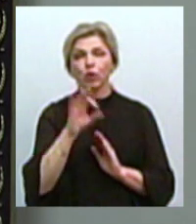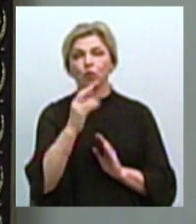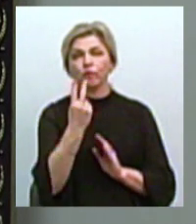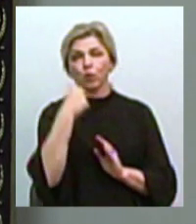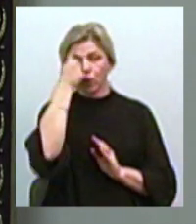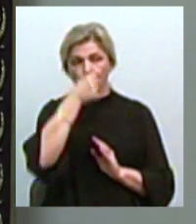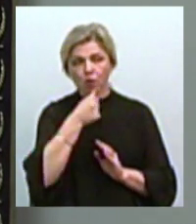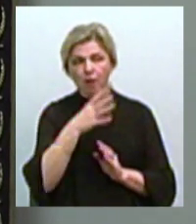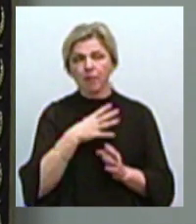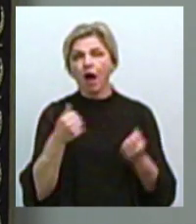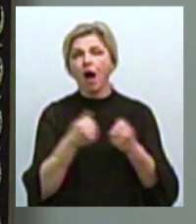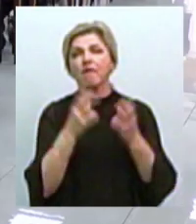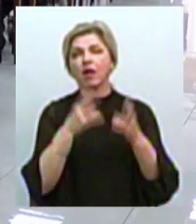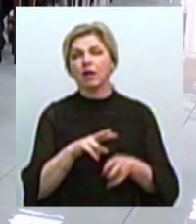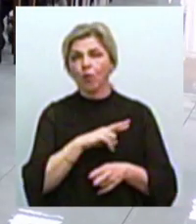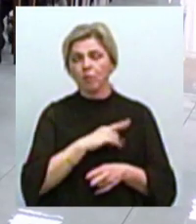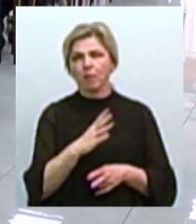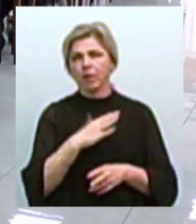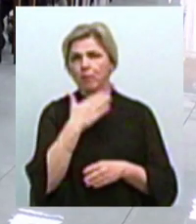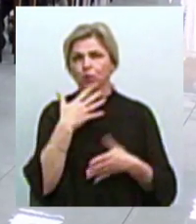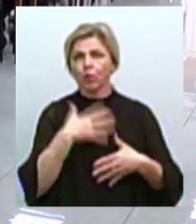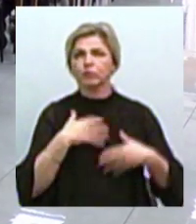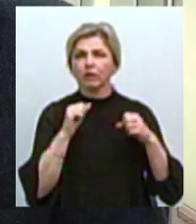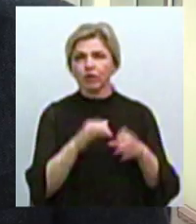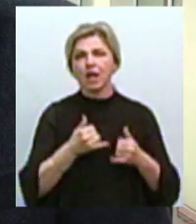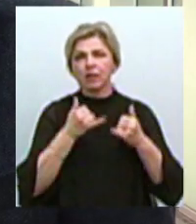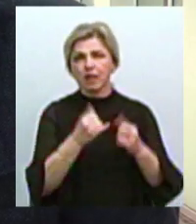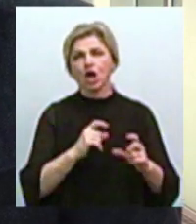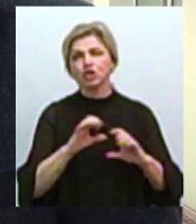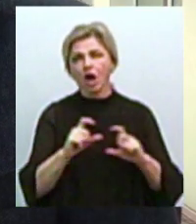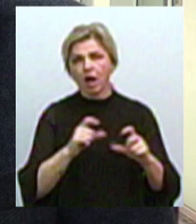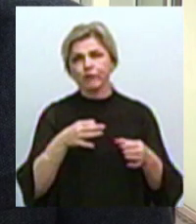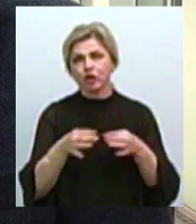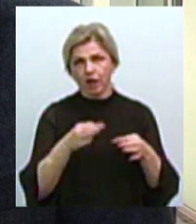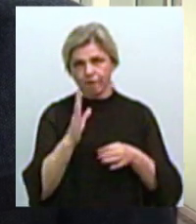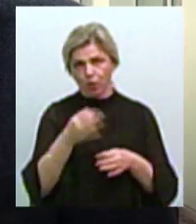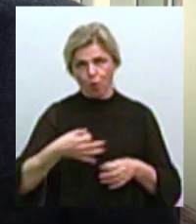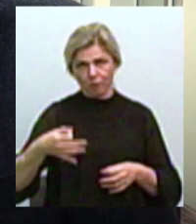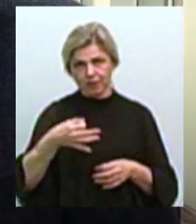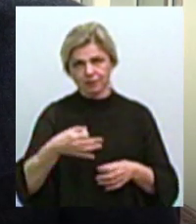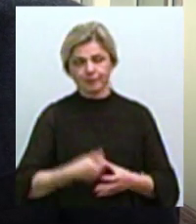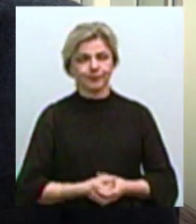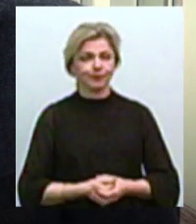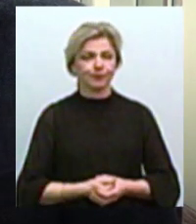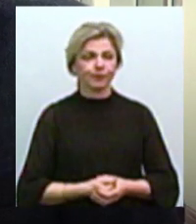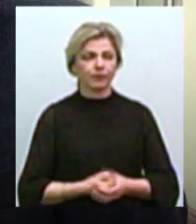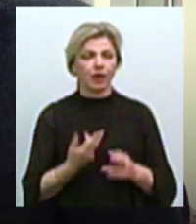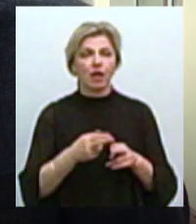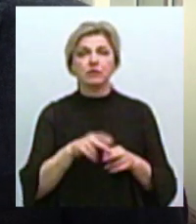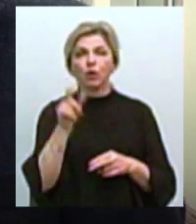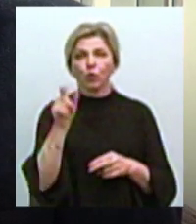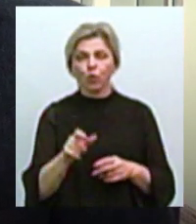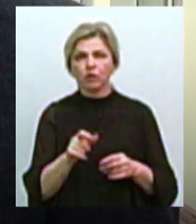часу зробив велике внесок у розвиток шахового спорту в області. Ця людина надала такий повштовх